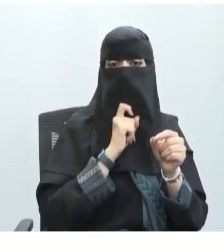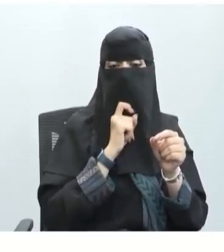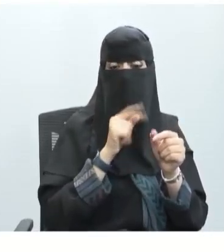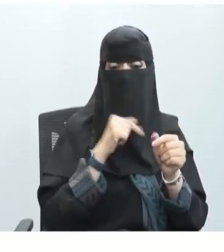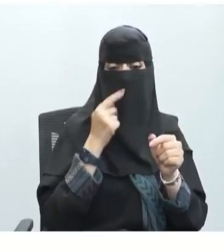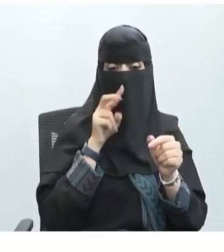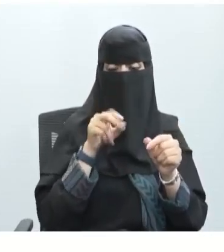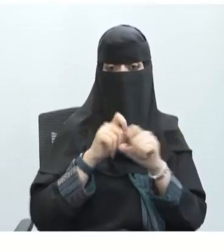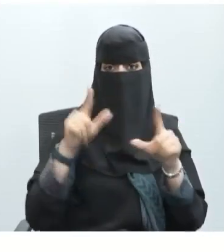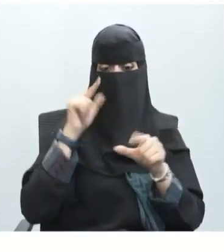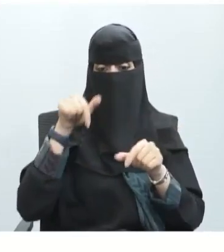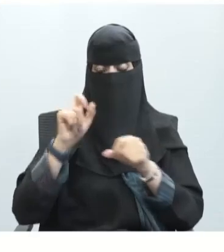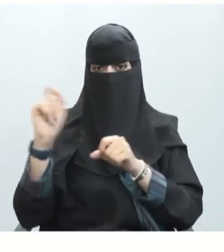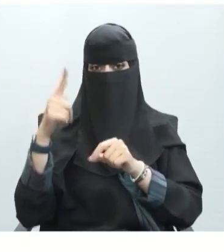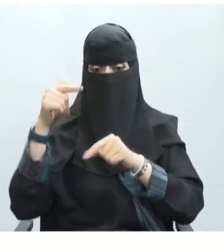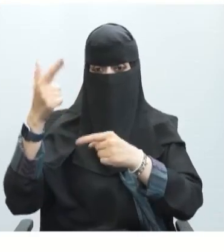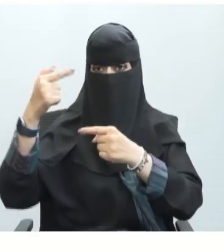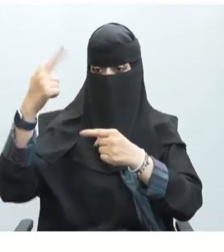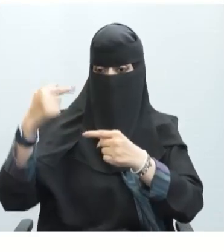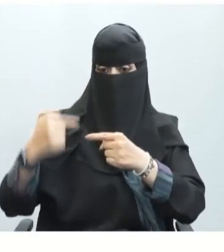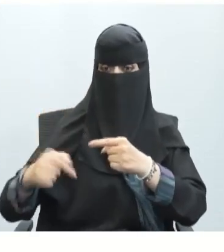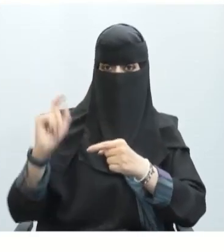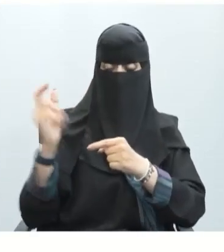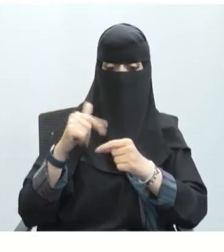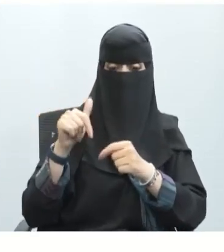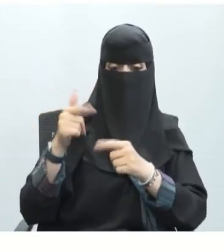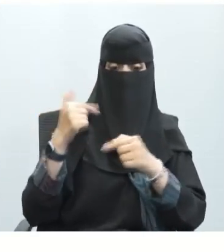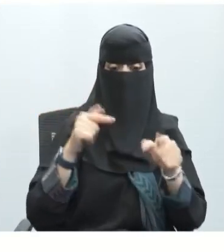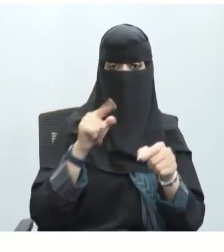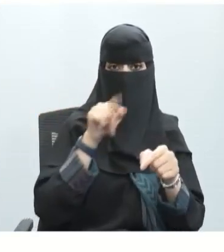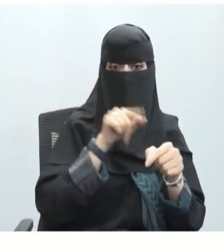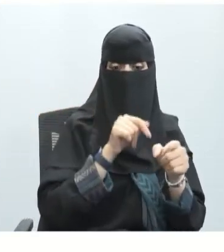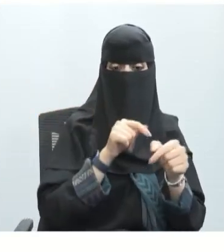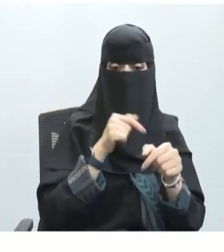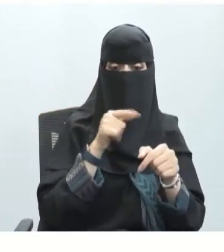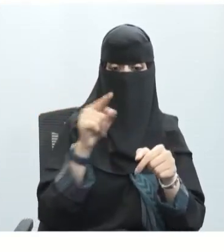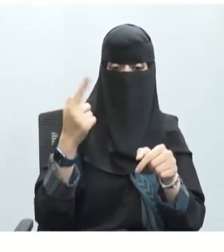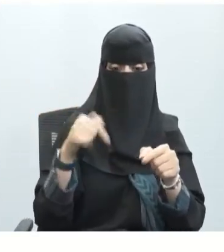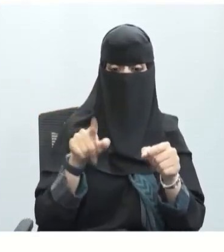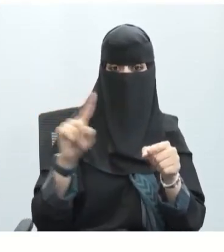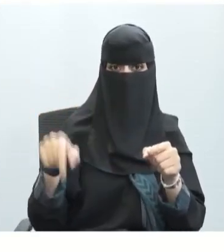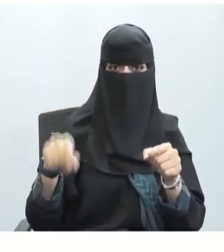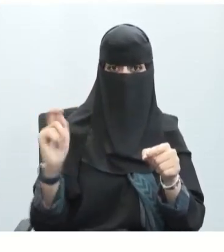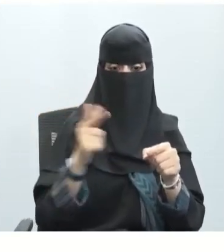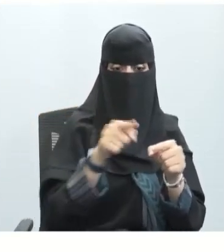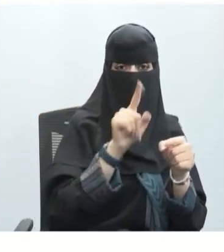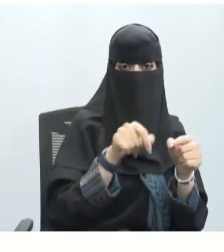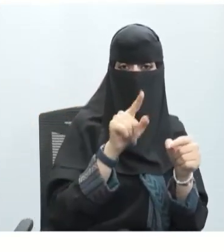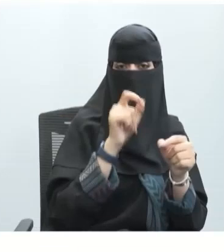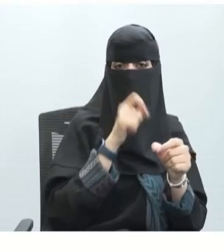بشكل بسيط نلاحظ هنا الإشارة وصلت إلى نهاية المحور بينما في الخلية التي افتقدت لهذا الجزء لم